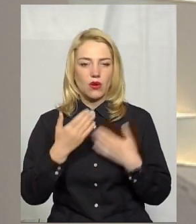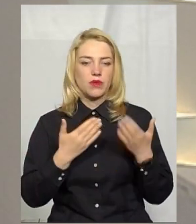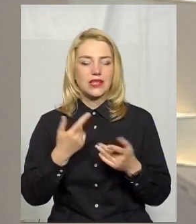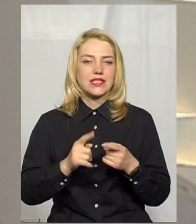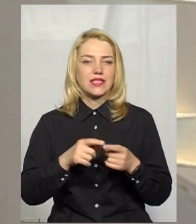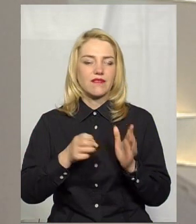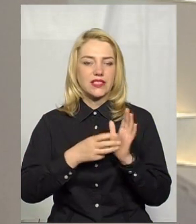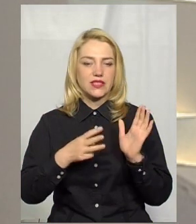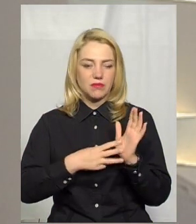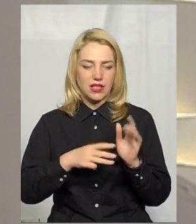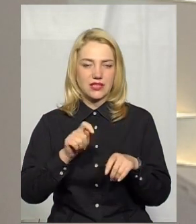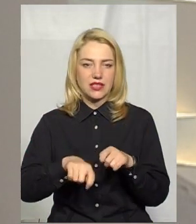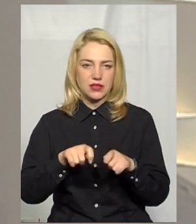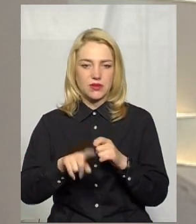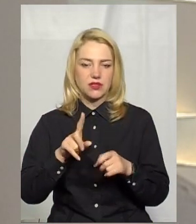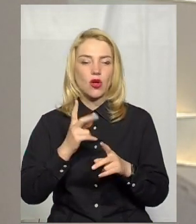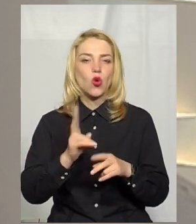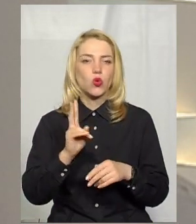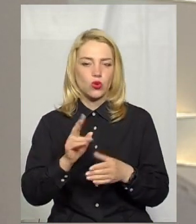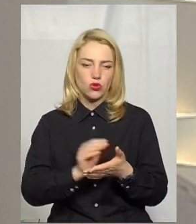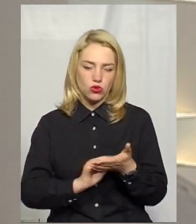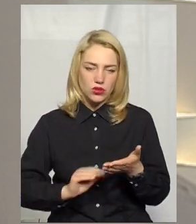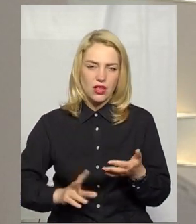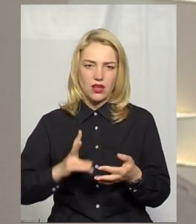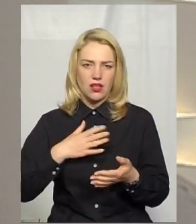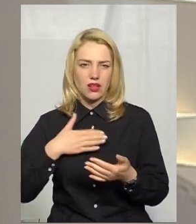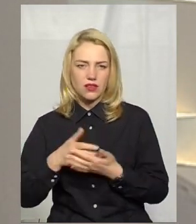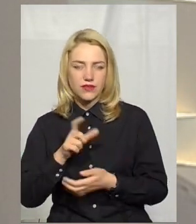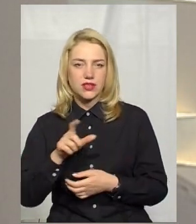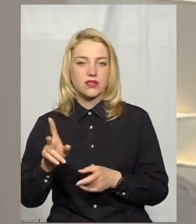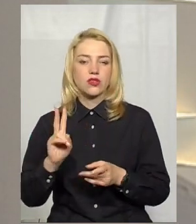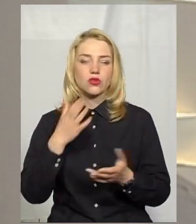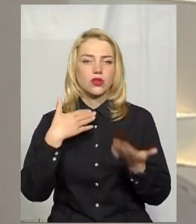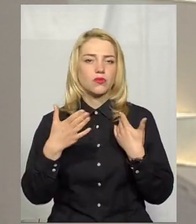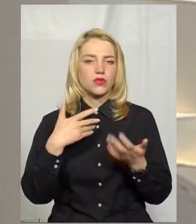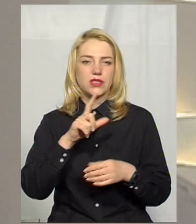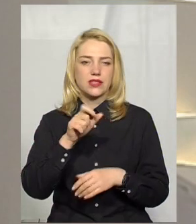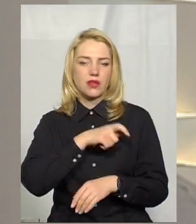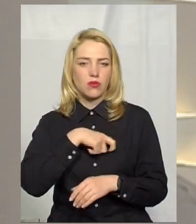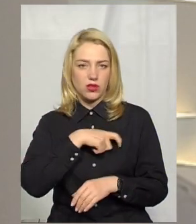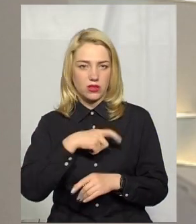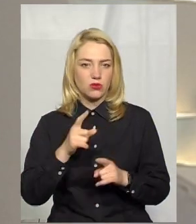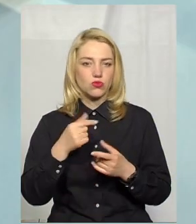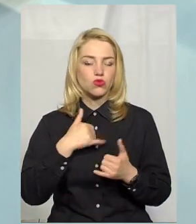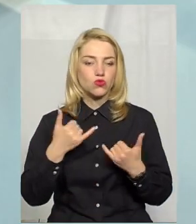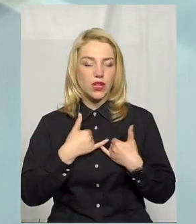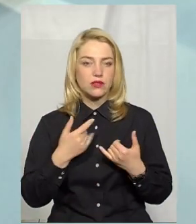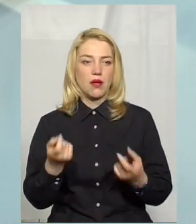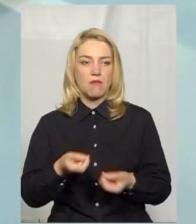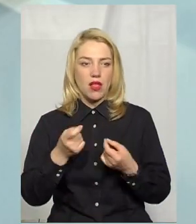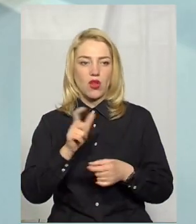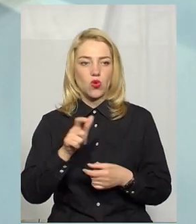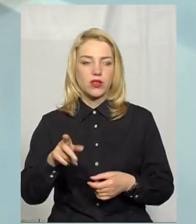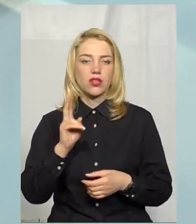експертів, це журналісти та громадські активісти Тобто люди, які так чи інакше контактують з депутатами Тому що в нас дуже мало людей в місті, які